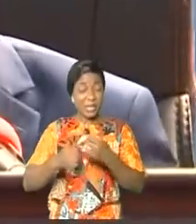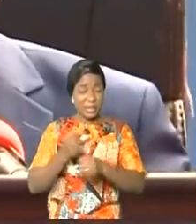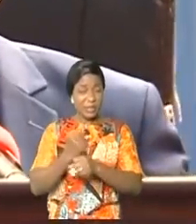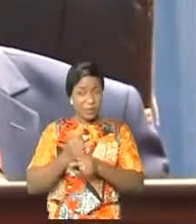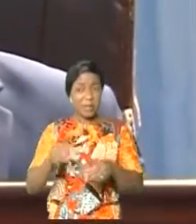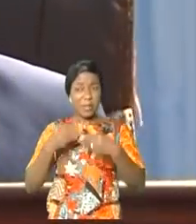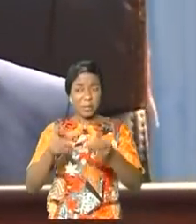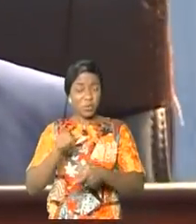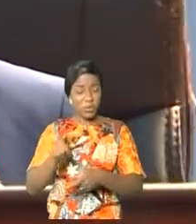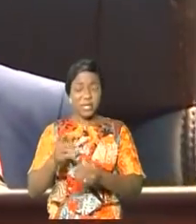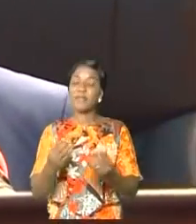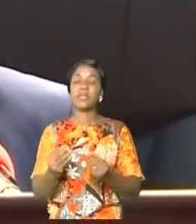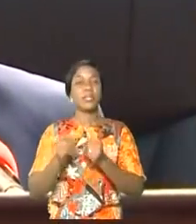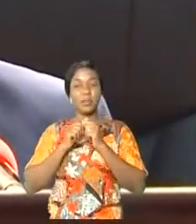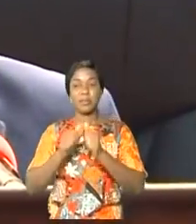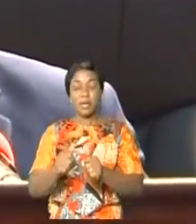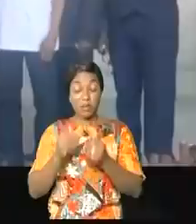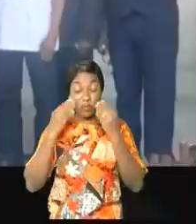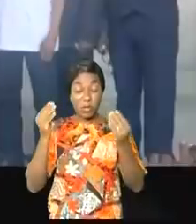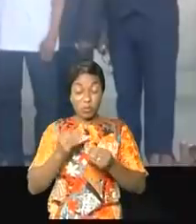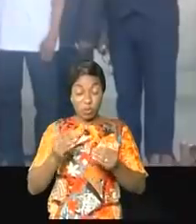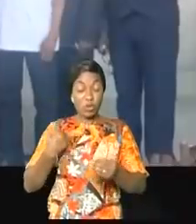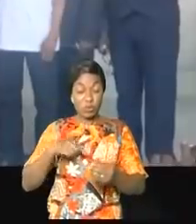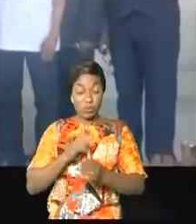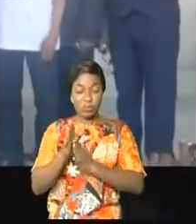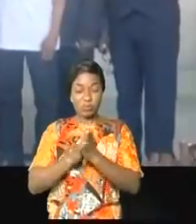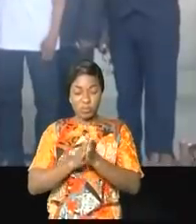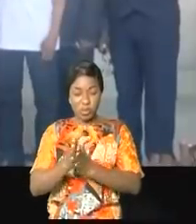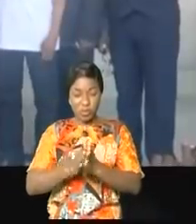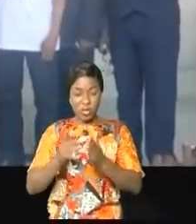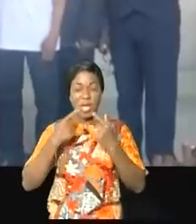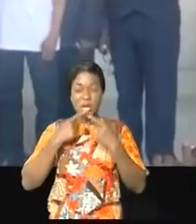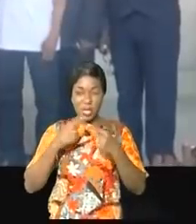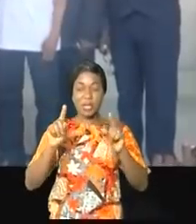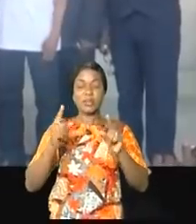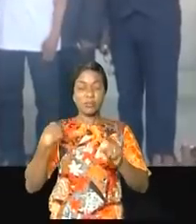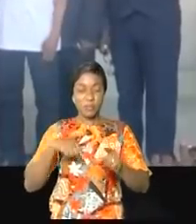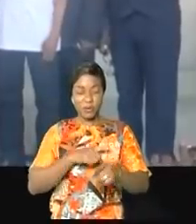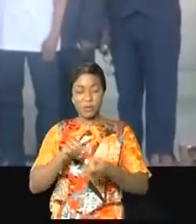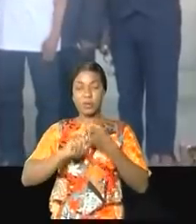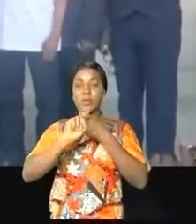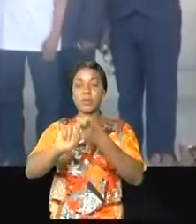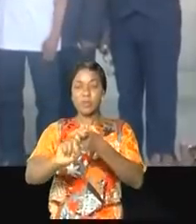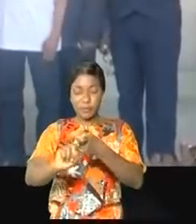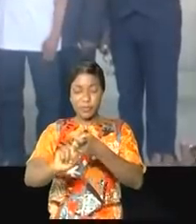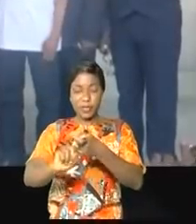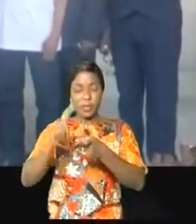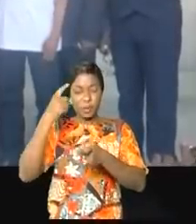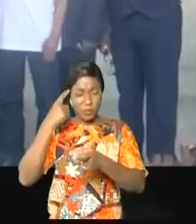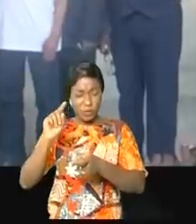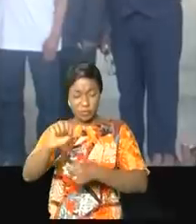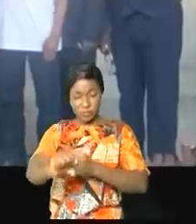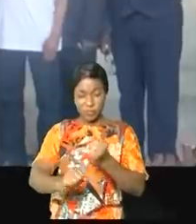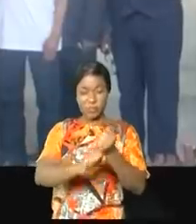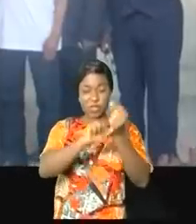nous vous adressons tous nos voeux de récite et d'encouragement. Nous avons confiance en votre équipe pour vous seconder